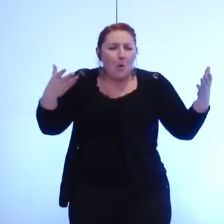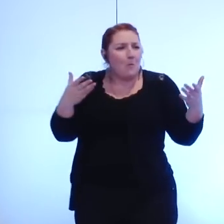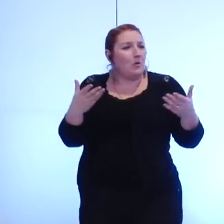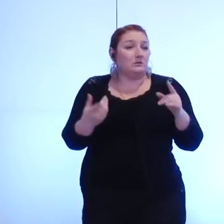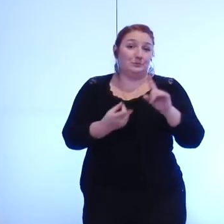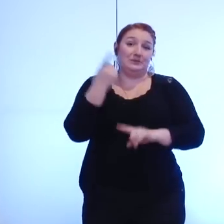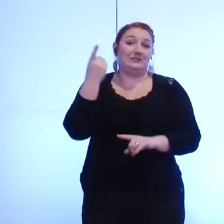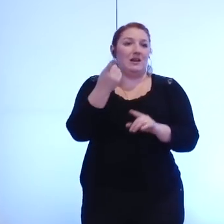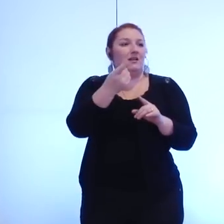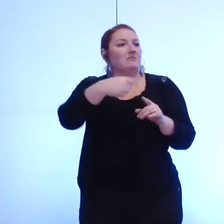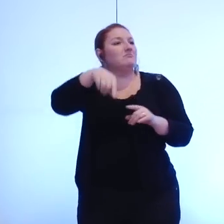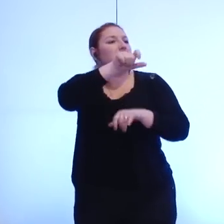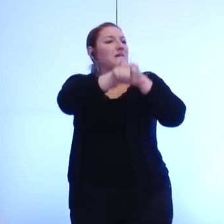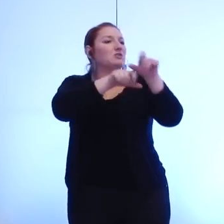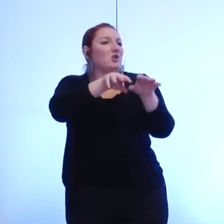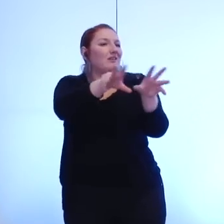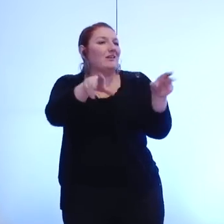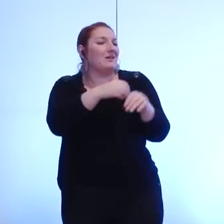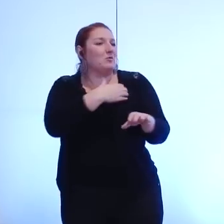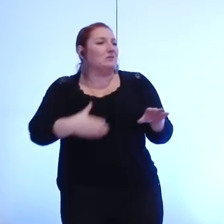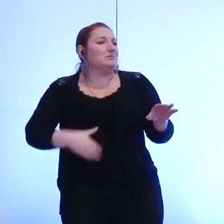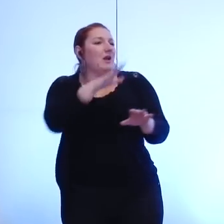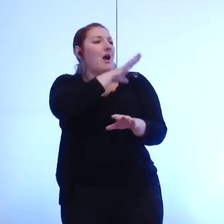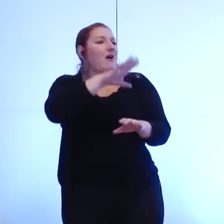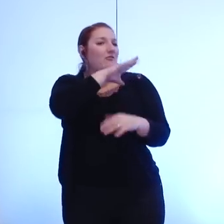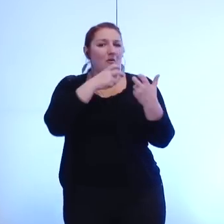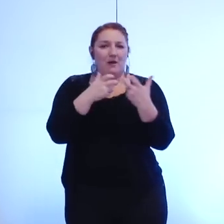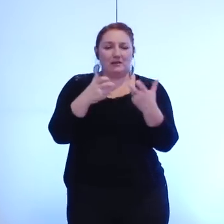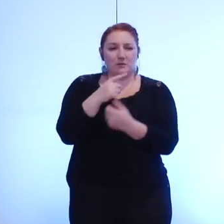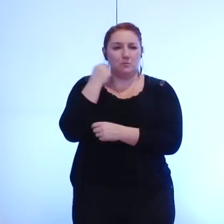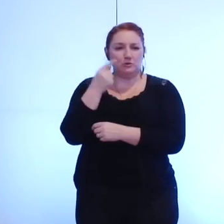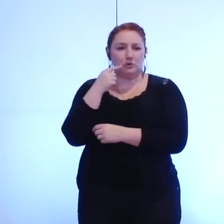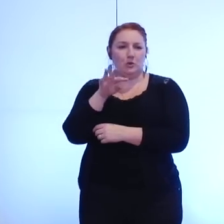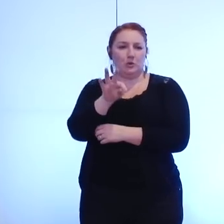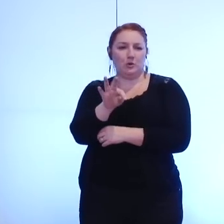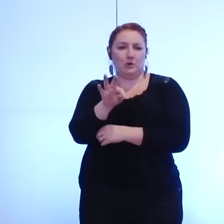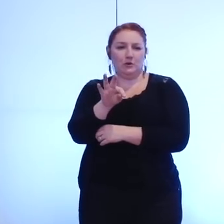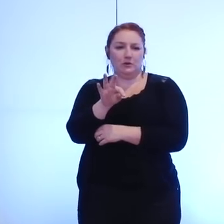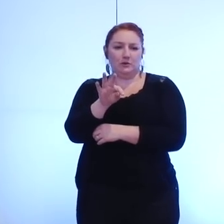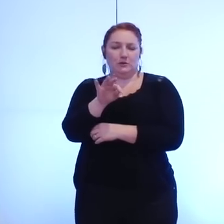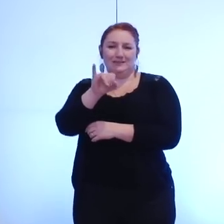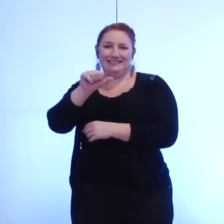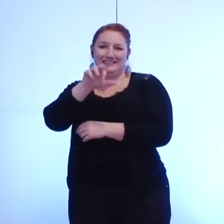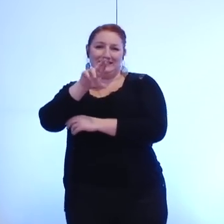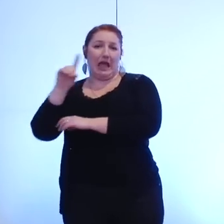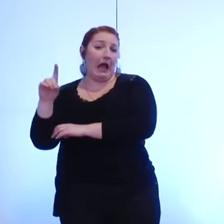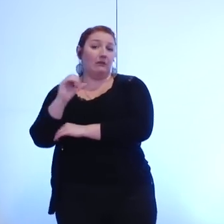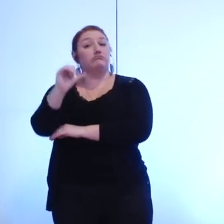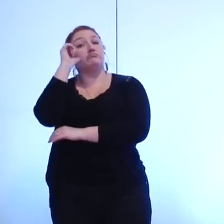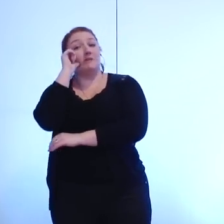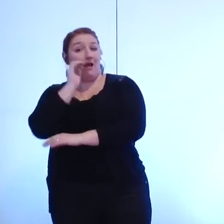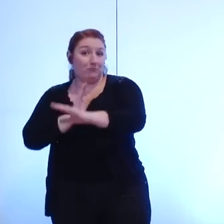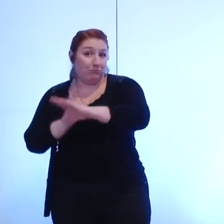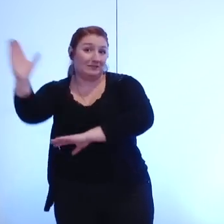municipale précédente, notamment de Jacques Thiar, qui était avec nous hier. Je crois que nous avons tous passé un moment intense en